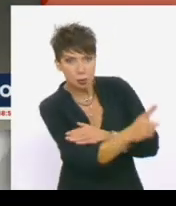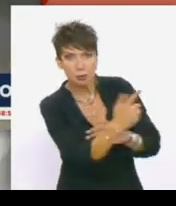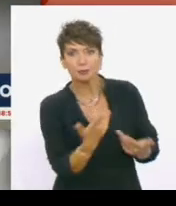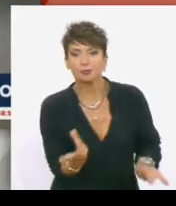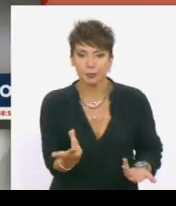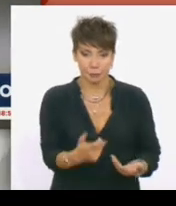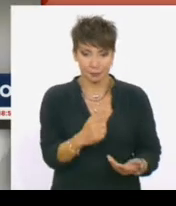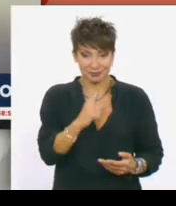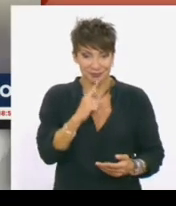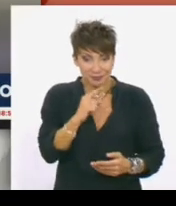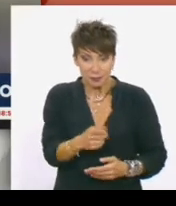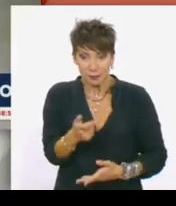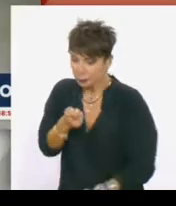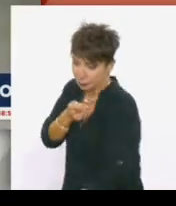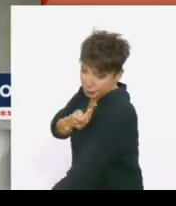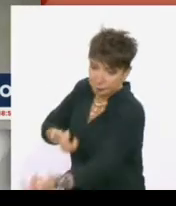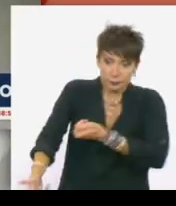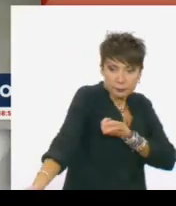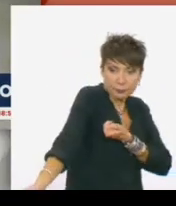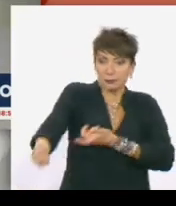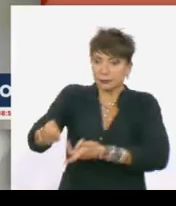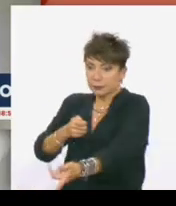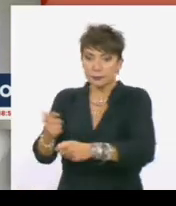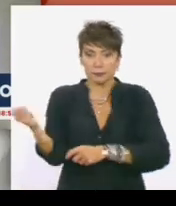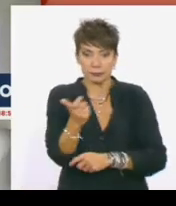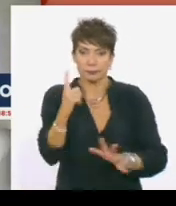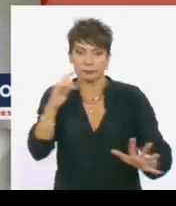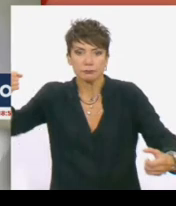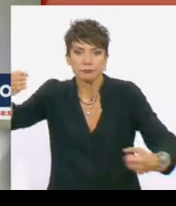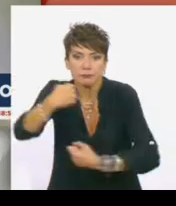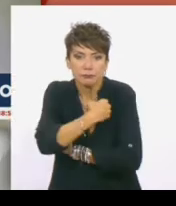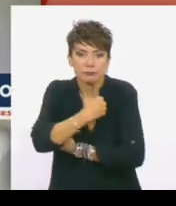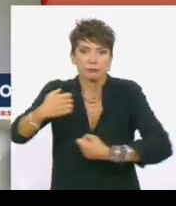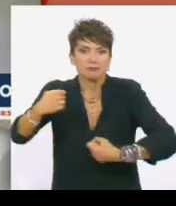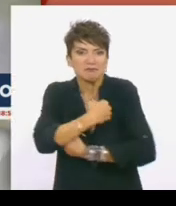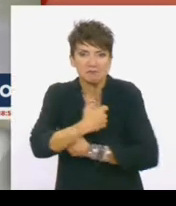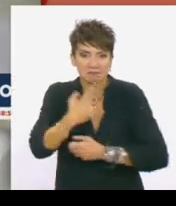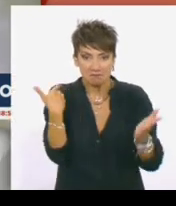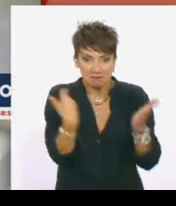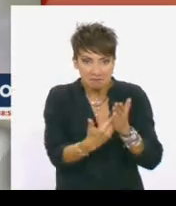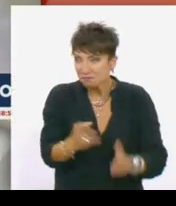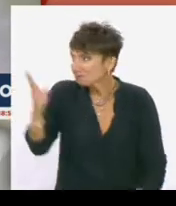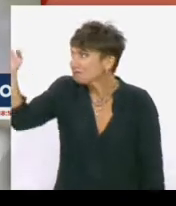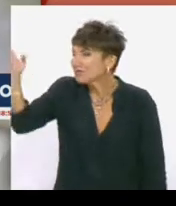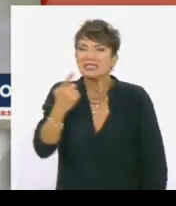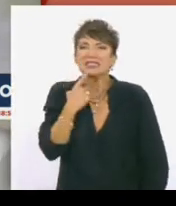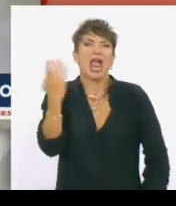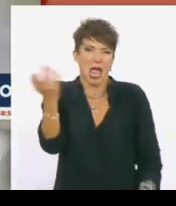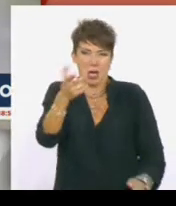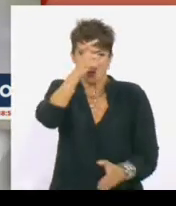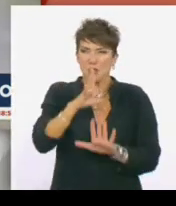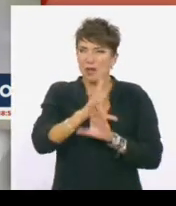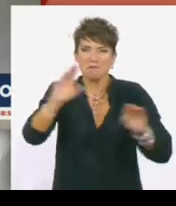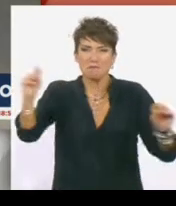εικόνα με τους διασώστες να αγκαλιάζουν τους σοκαρισμένους ναυαγούς συγκλονίζει και έρχεται σε πλήρη αντίθεση με τα fake news της Άγκυρας